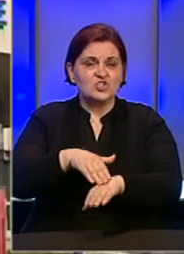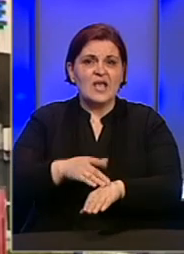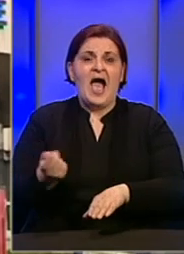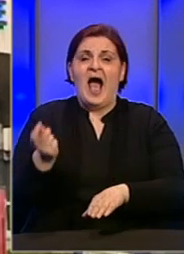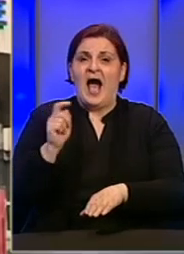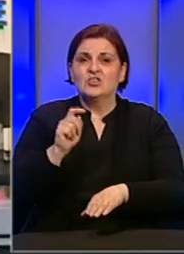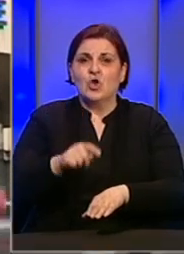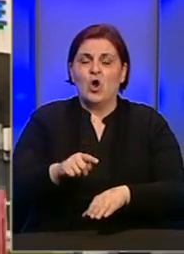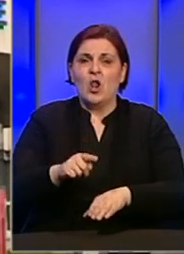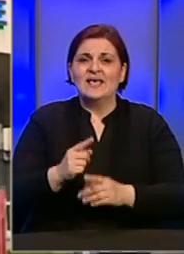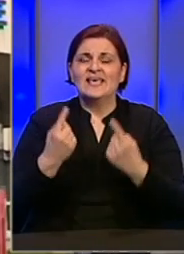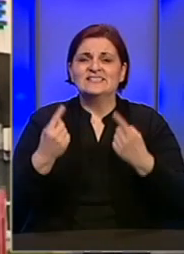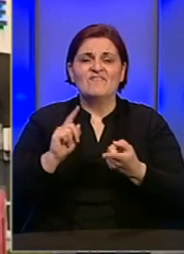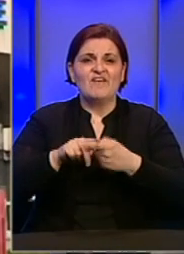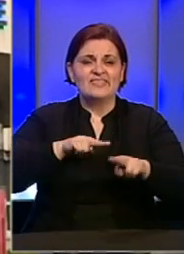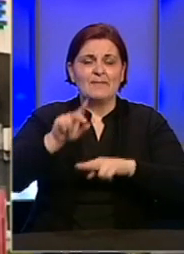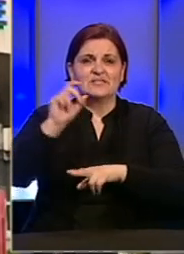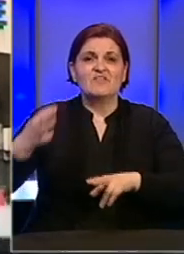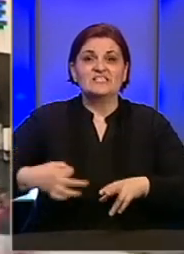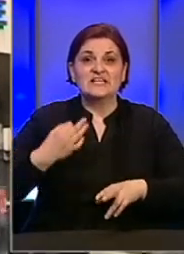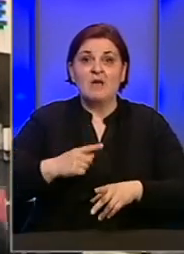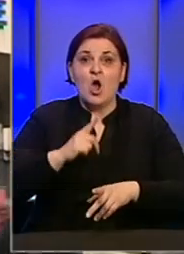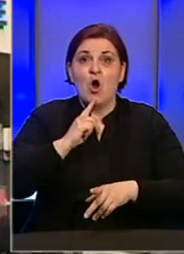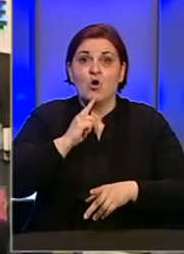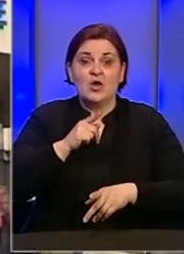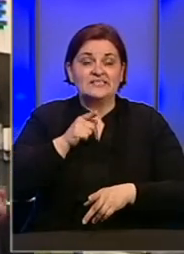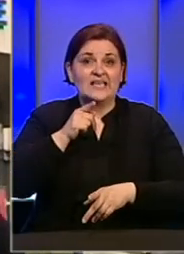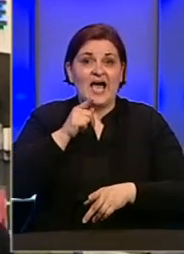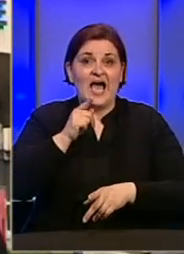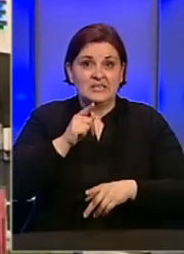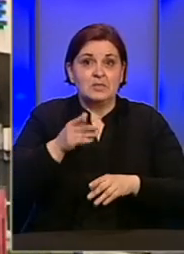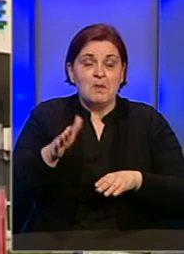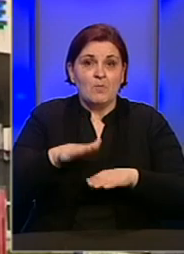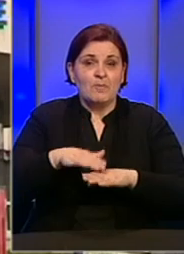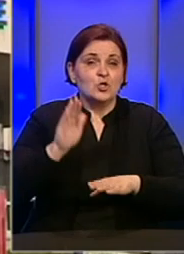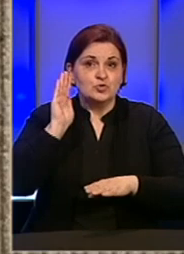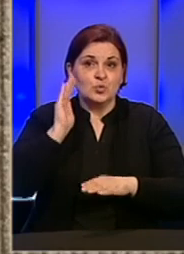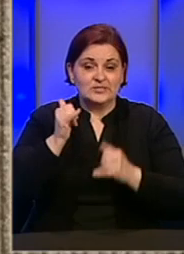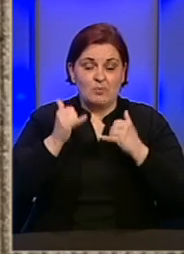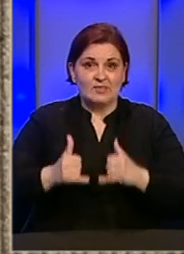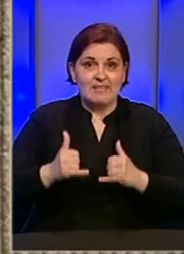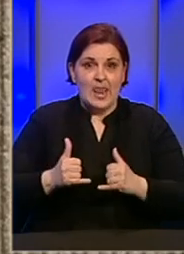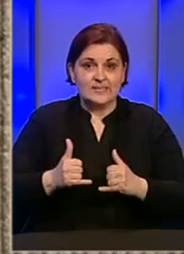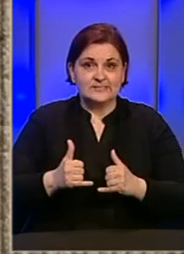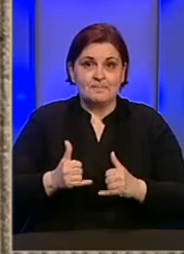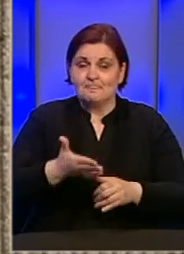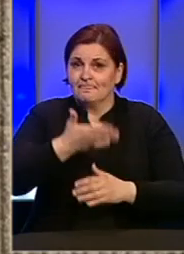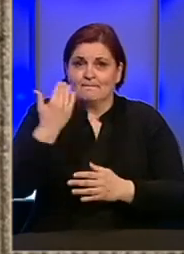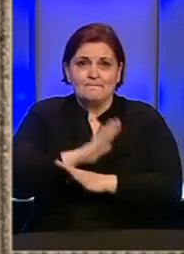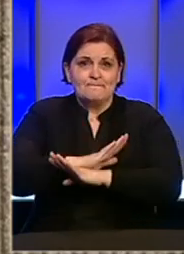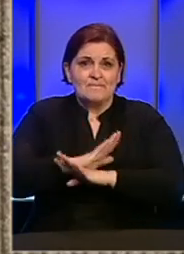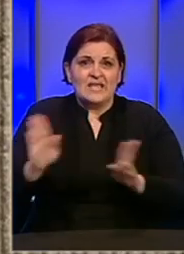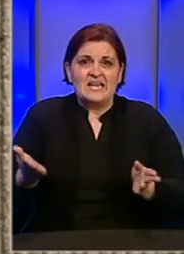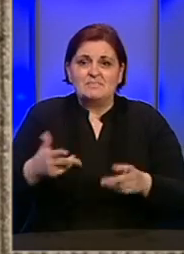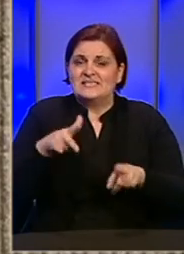stiže i stav Federalnog ministarstva zdravstva koji se praktično sa tim i poklapa. Čuli smo danas da nema nikakvih